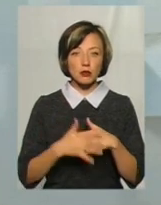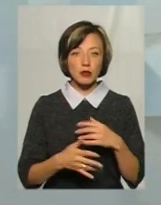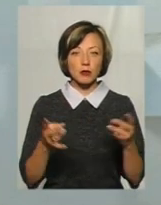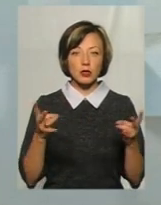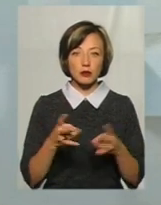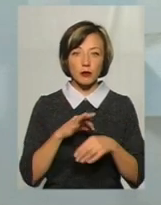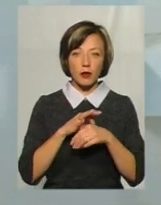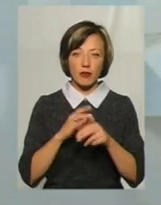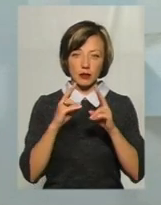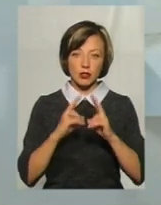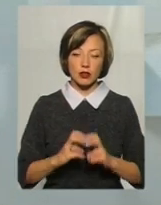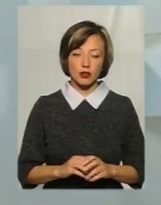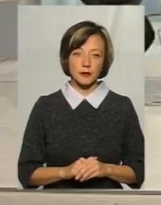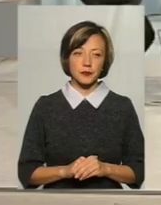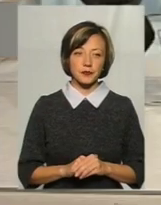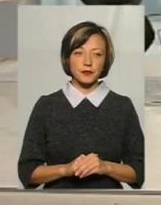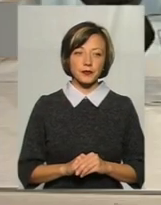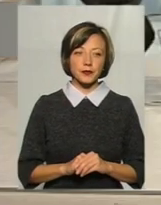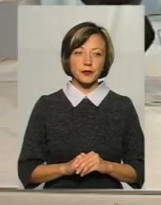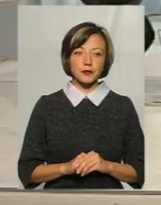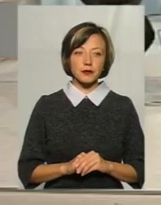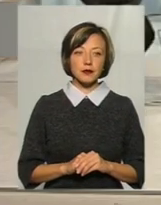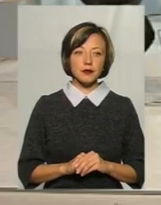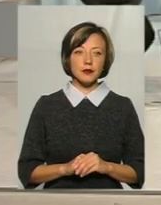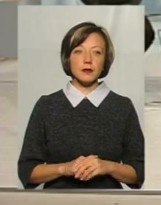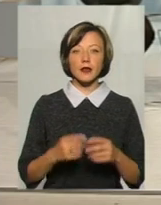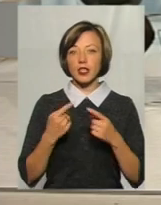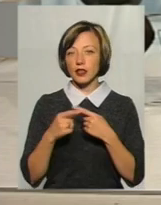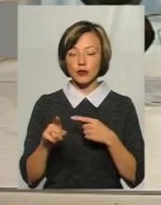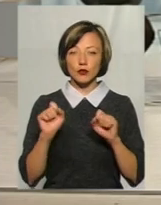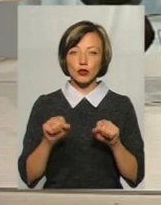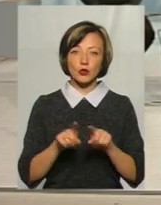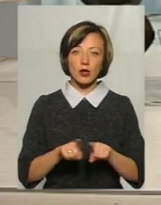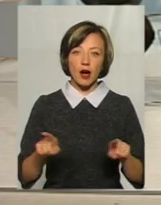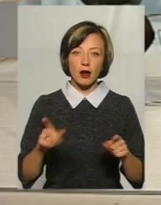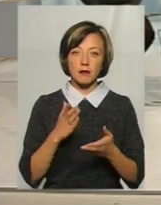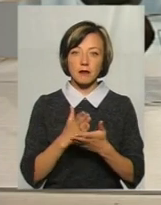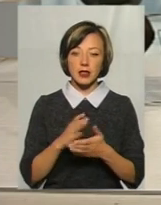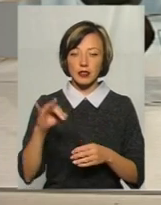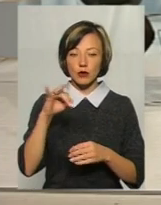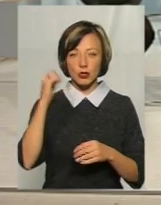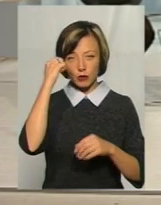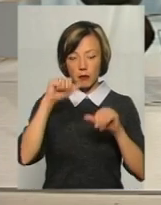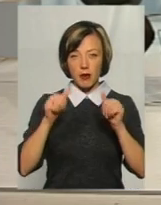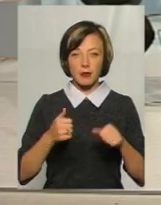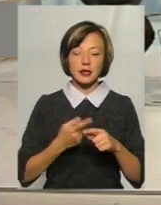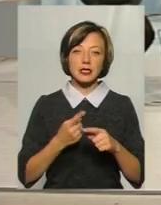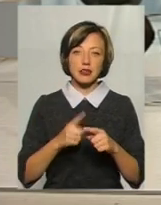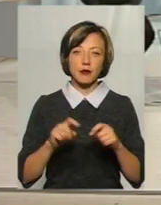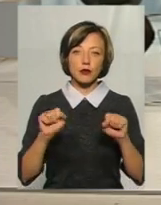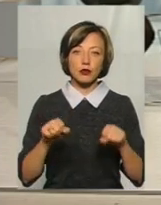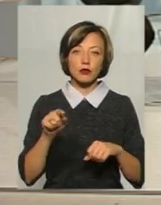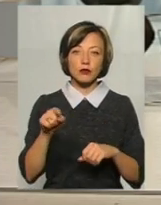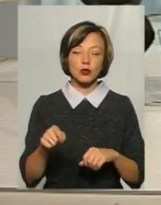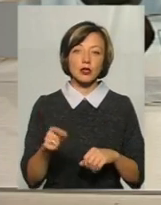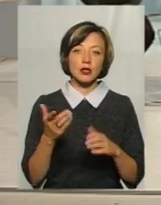потрібно провести дослідження. Інший може мати унікальний якийсь потічок або історичну пам'ятку, і саме ця вона може бути